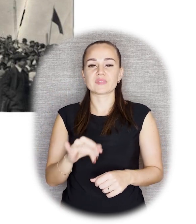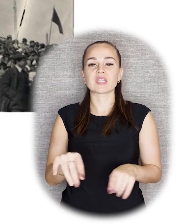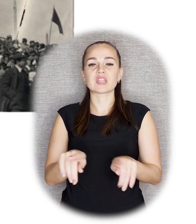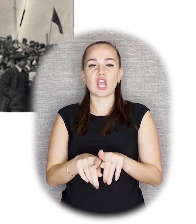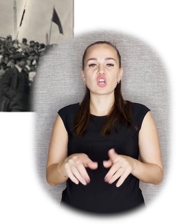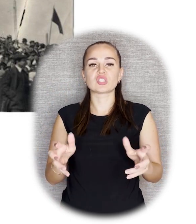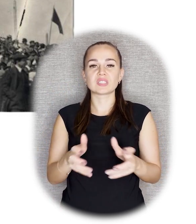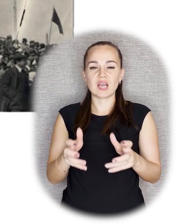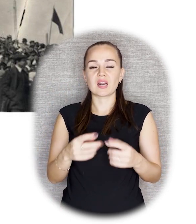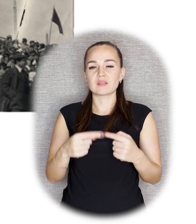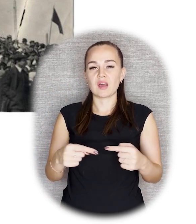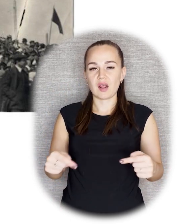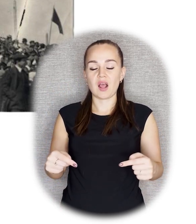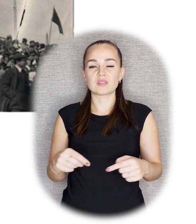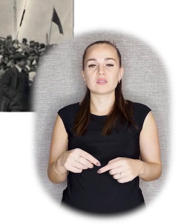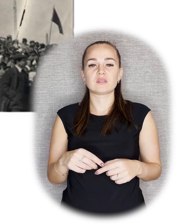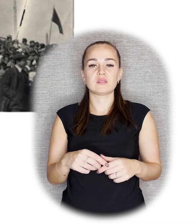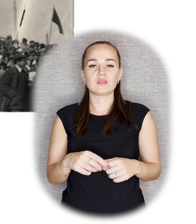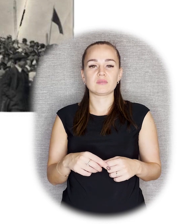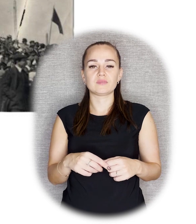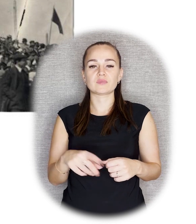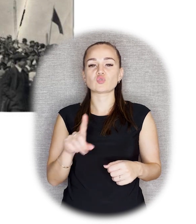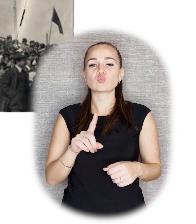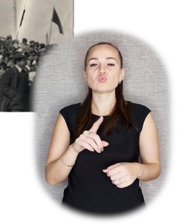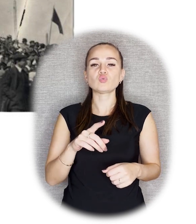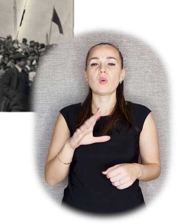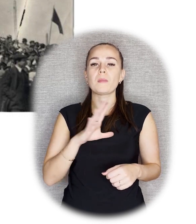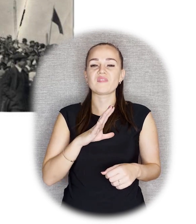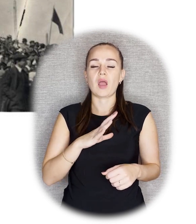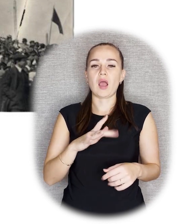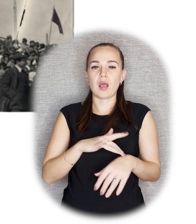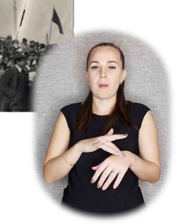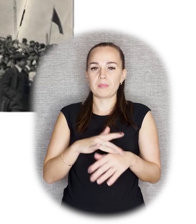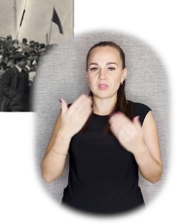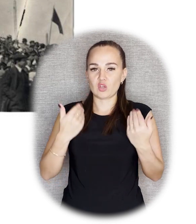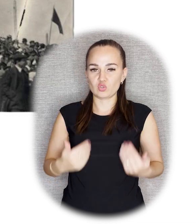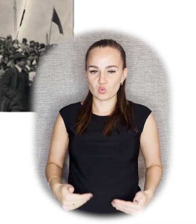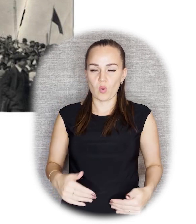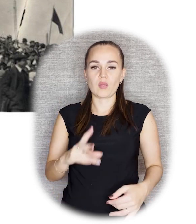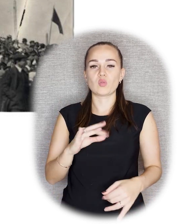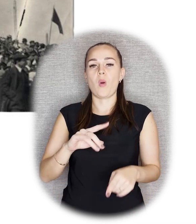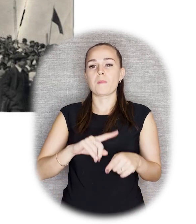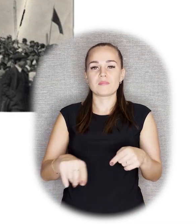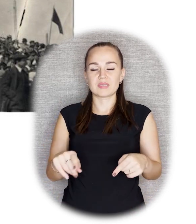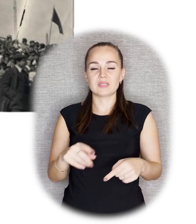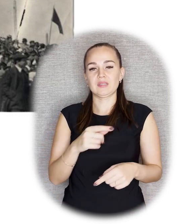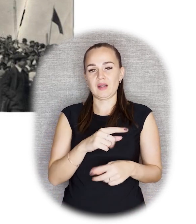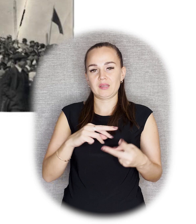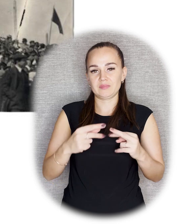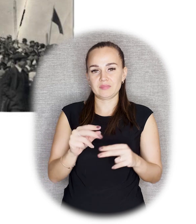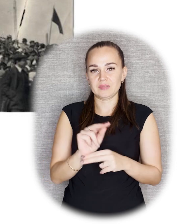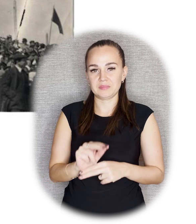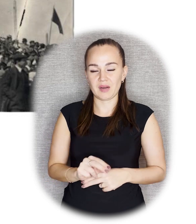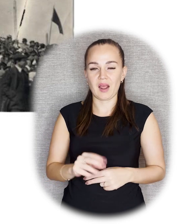Также сохранились разные слухи о том, что он был полностью обнаженным. Но потом пришлось очень быстро, чуть что не